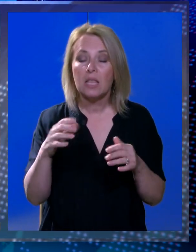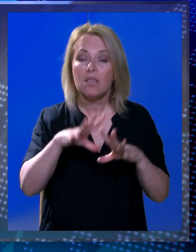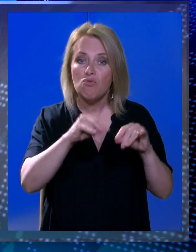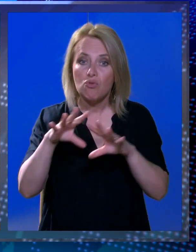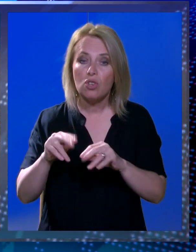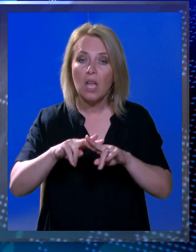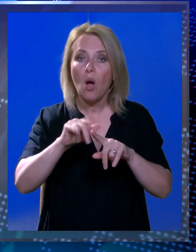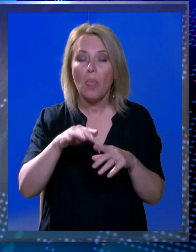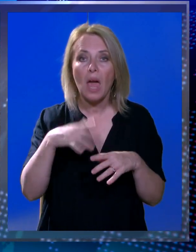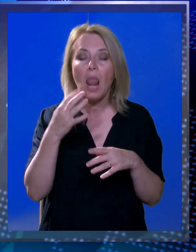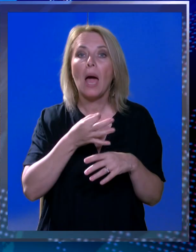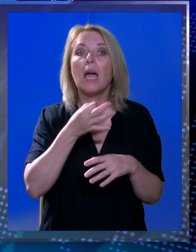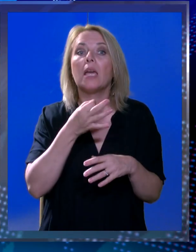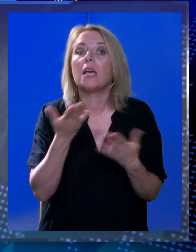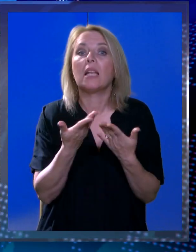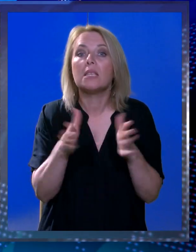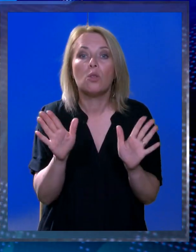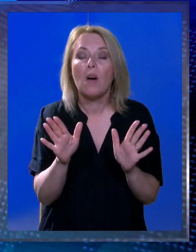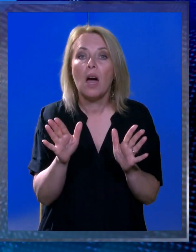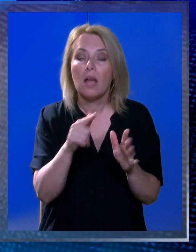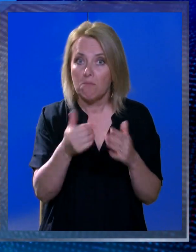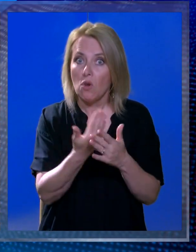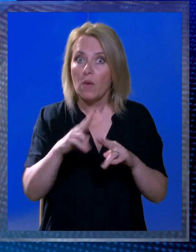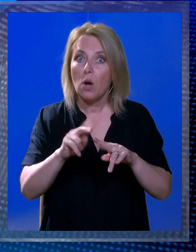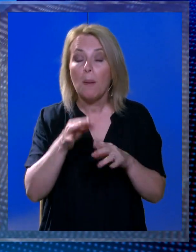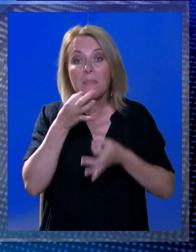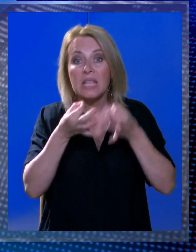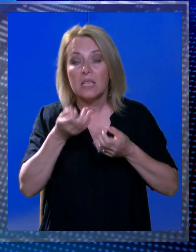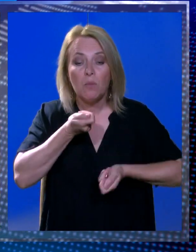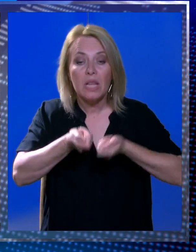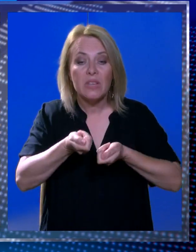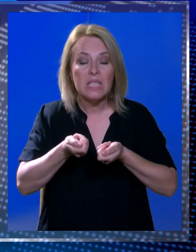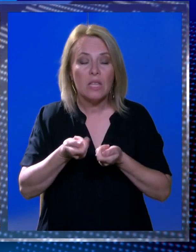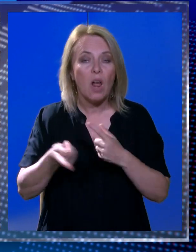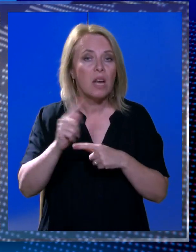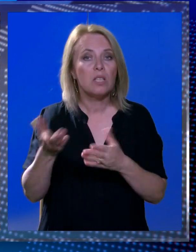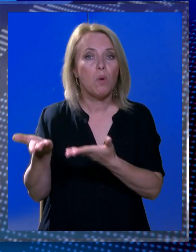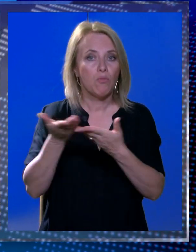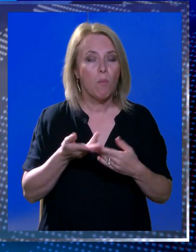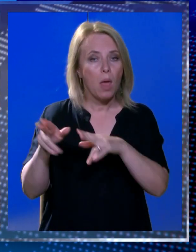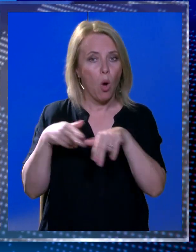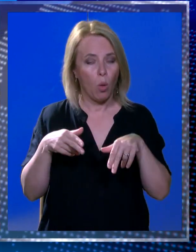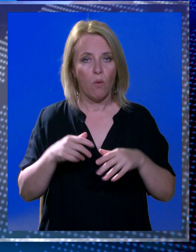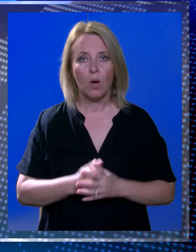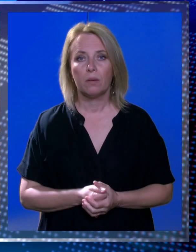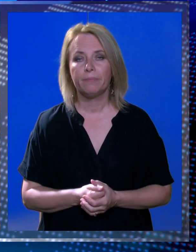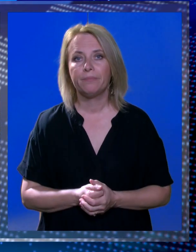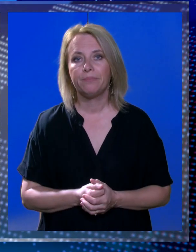očekivati otvorenje novog hotela upitali smo investitora. No odgovor do zaključenja priloga nije stigao.